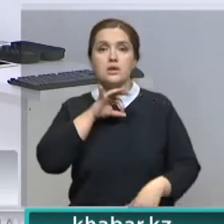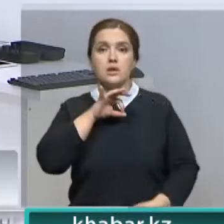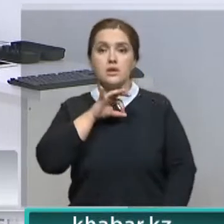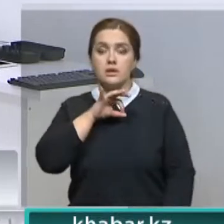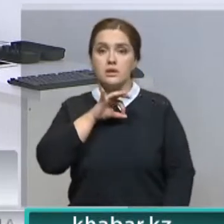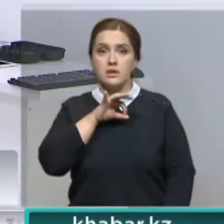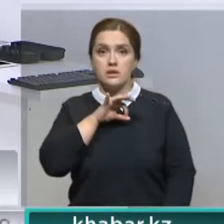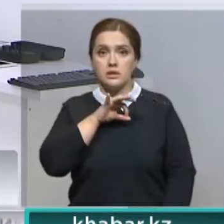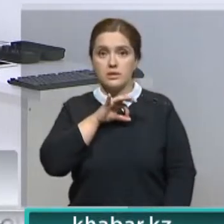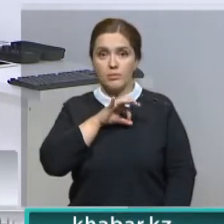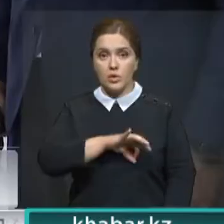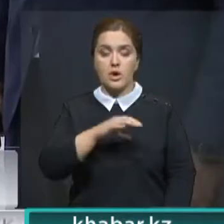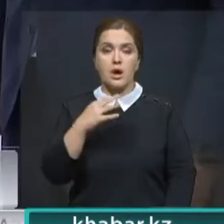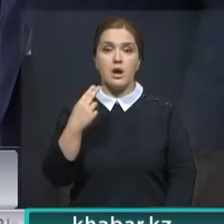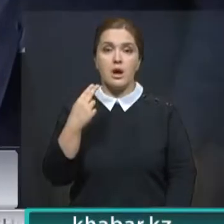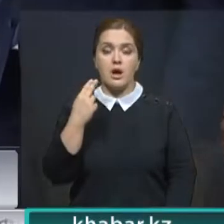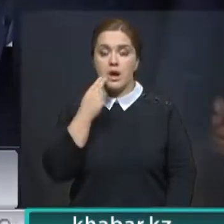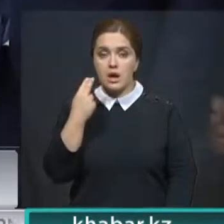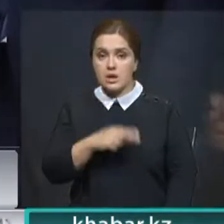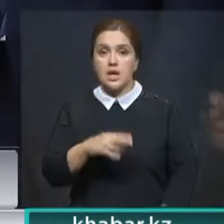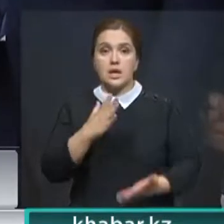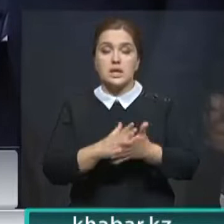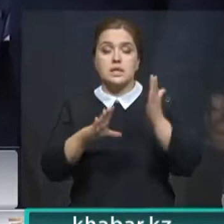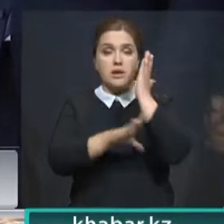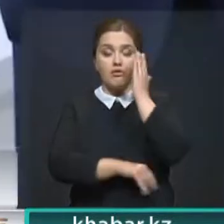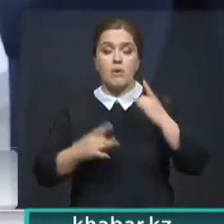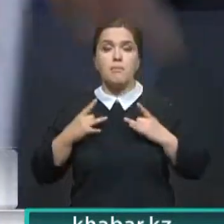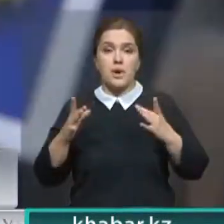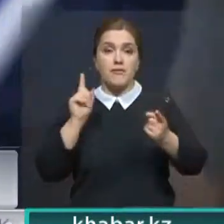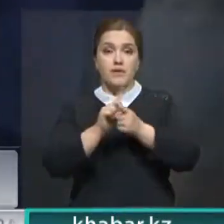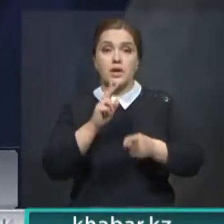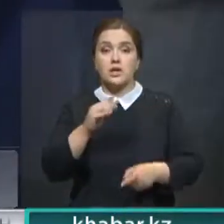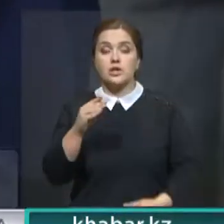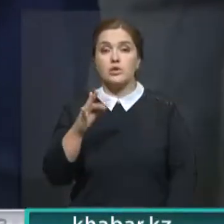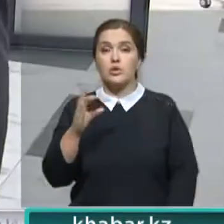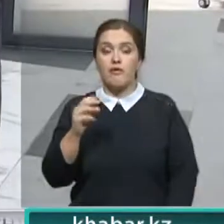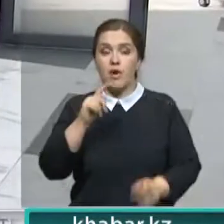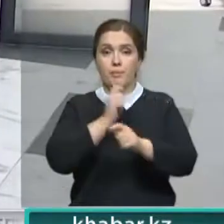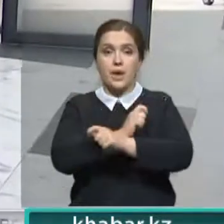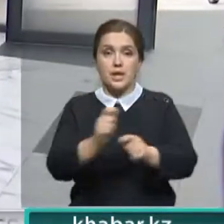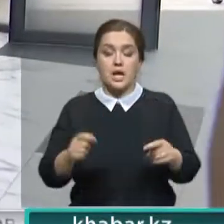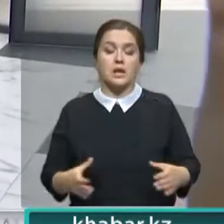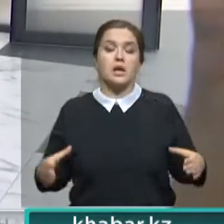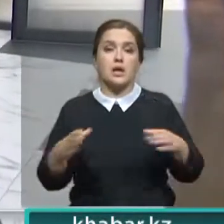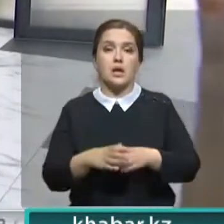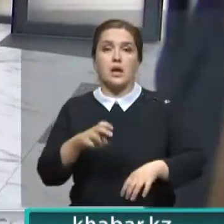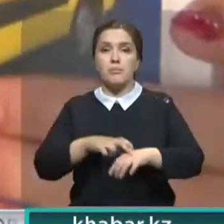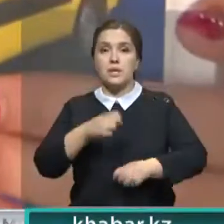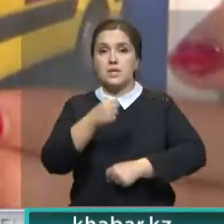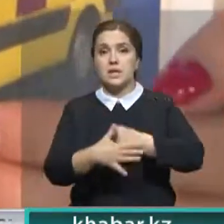гаджеты. В завершение праздничной встречи Касым Жомар Тукаев подарил коллективу медцентра